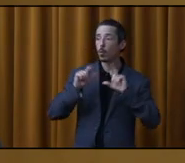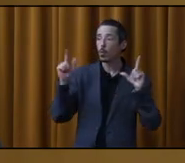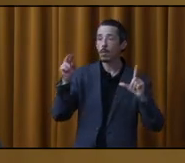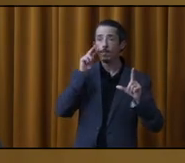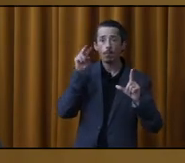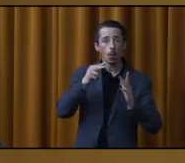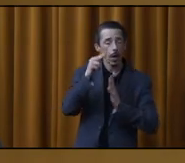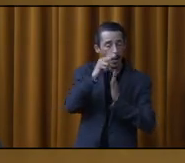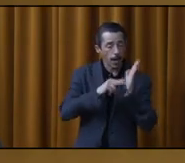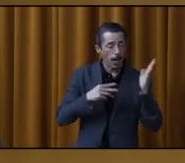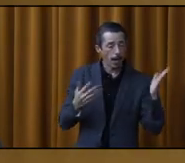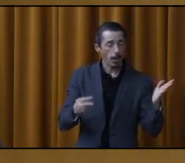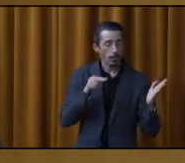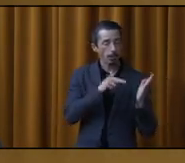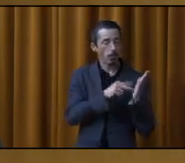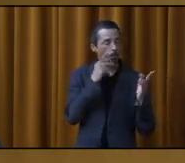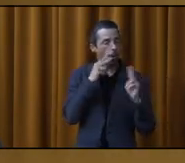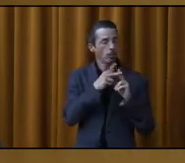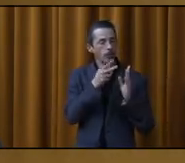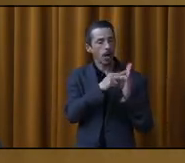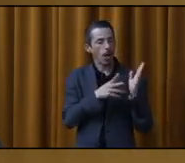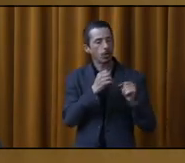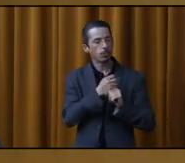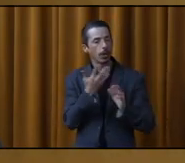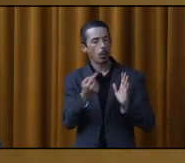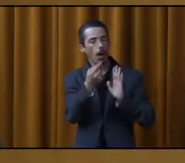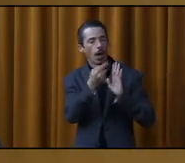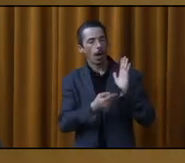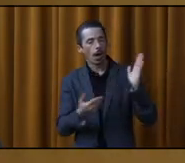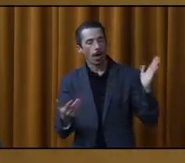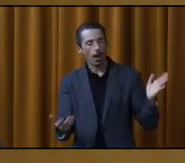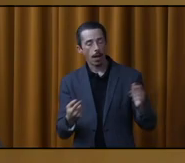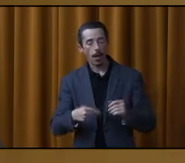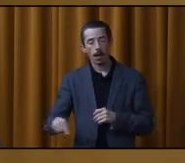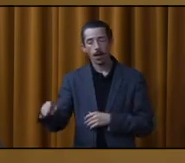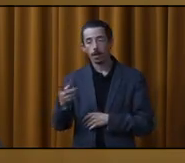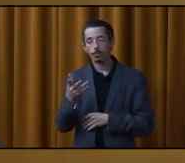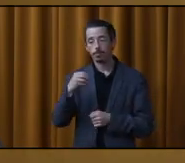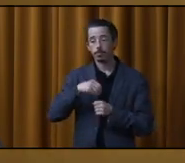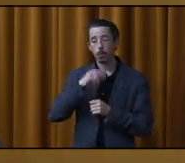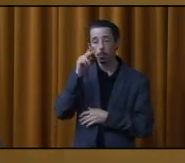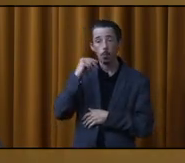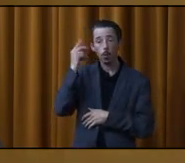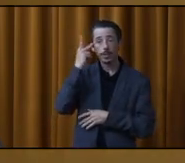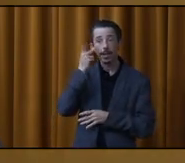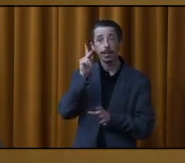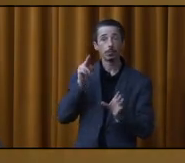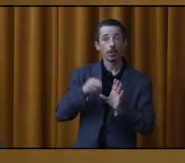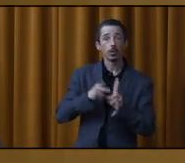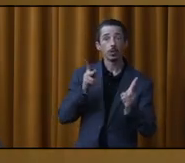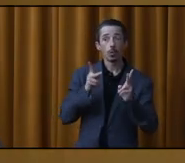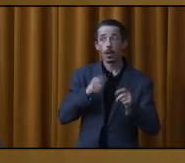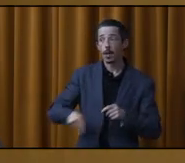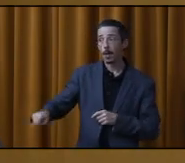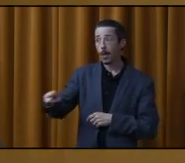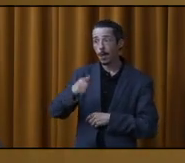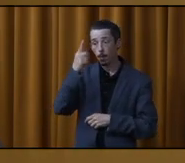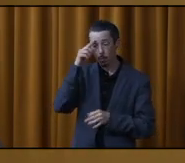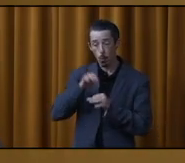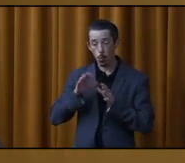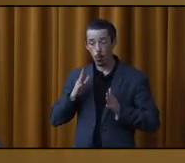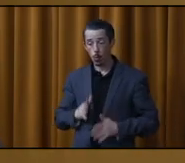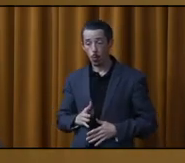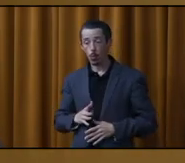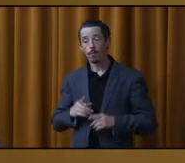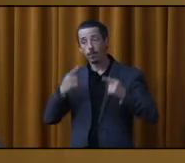pouvoir la lire, en prendre connaissance et surtout l'incarner. Parce qu'une politique de participation citoyenne, ce n pas juste pour les élus, mais c'est